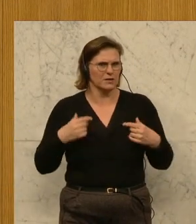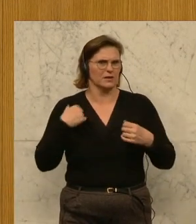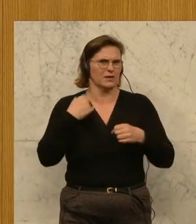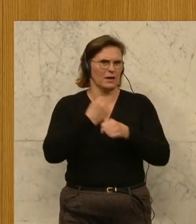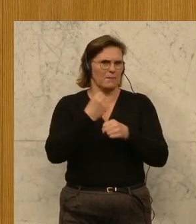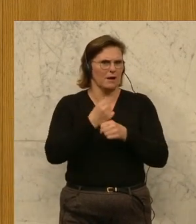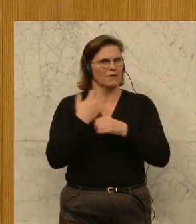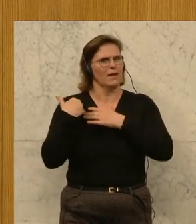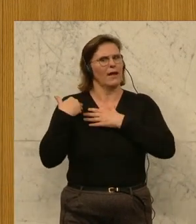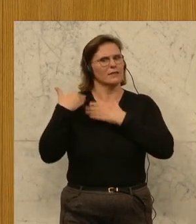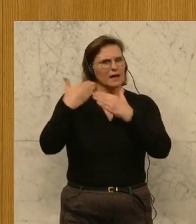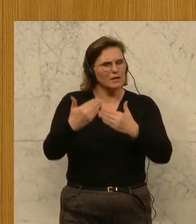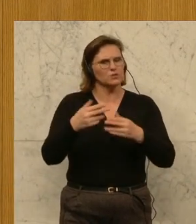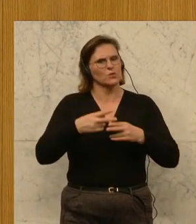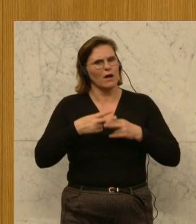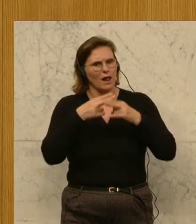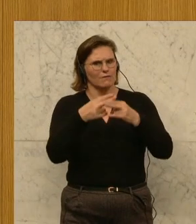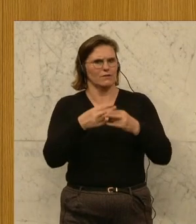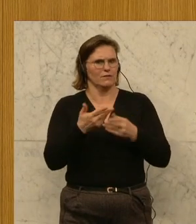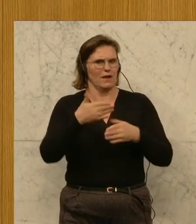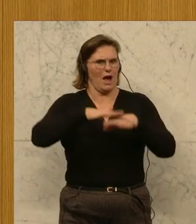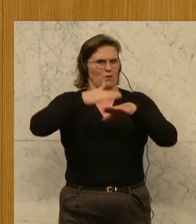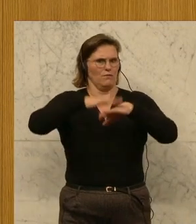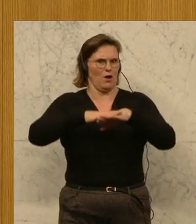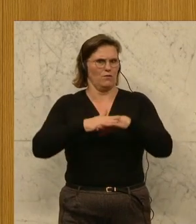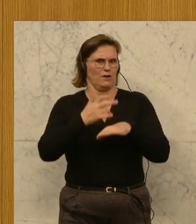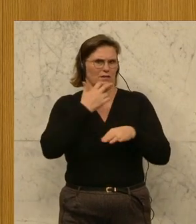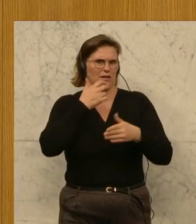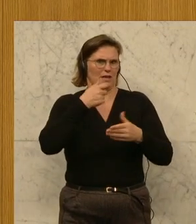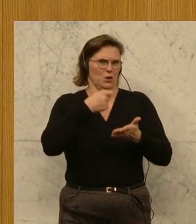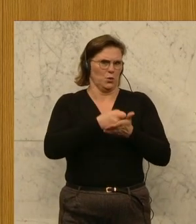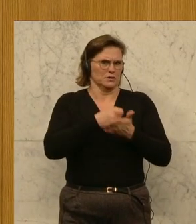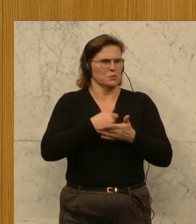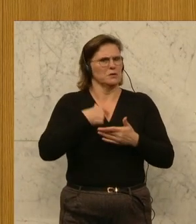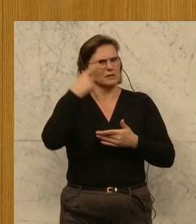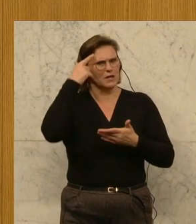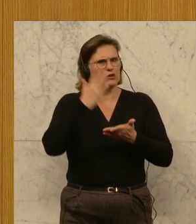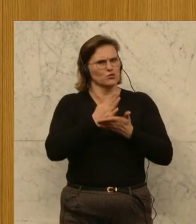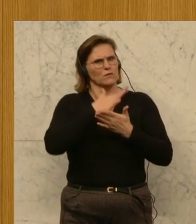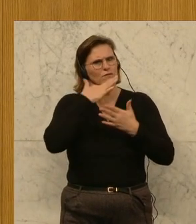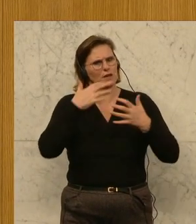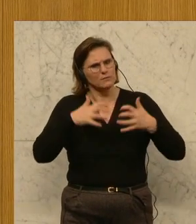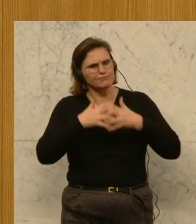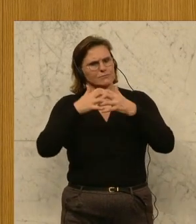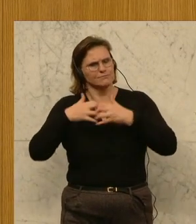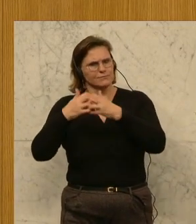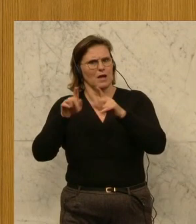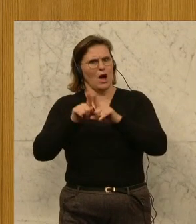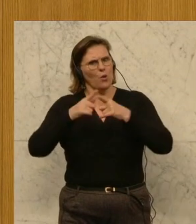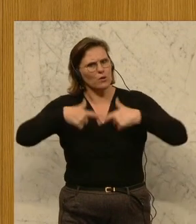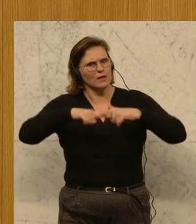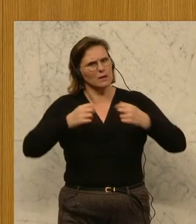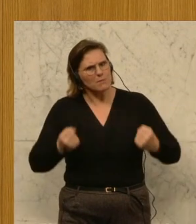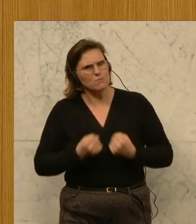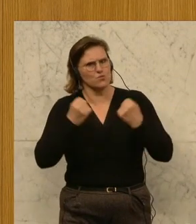diese Entlastungen helfen bei der Abfederung der gestiegenen Energiekosten, und ich glaube, dass wir hier sehr viel zustande gebracht haben. Auch die Länder bemühen sich nach